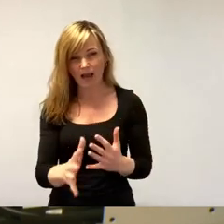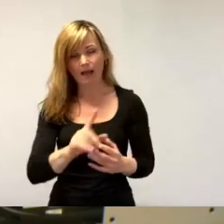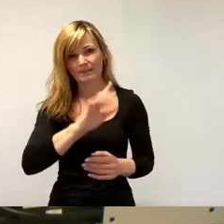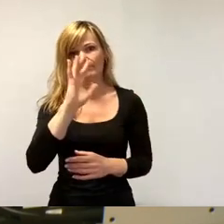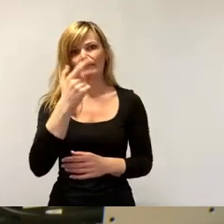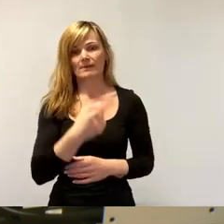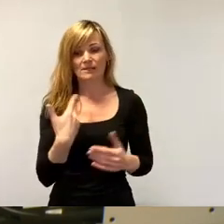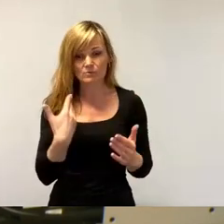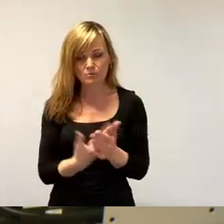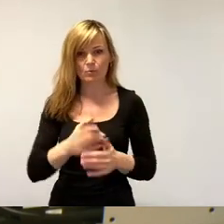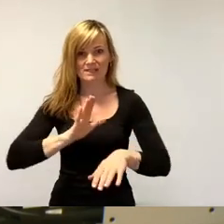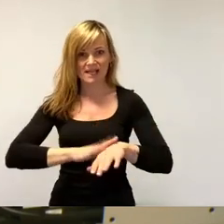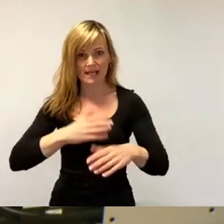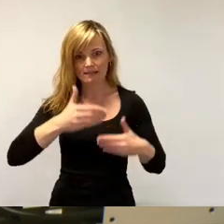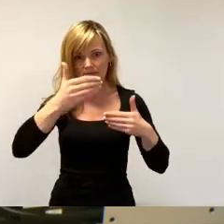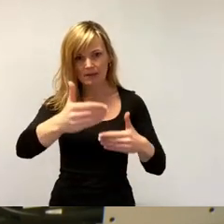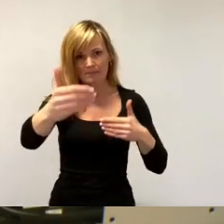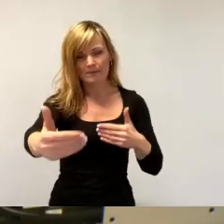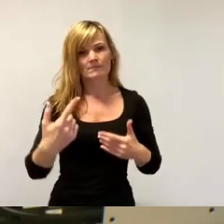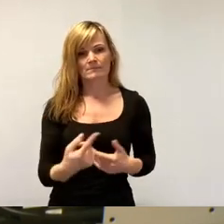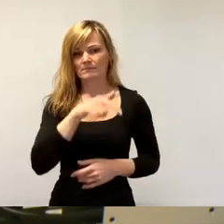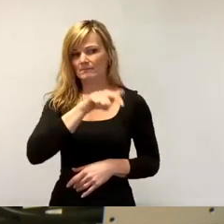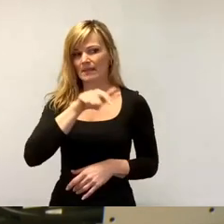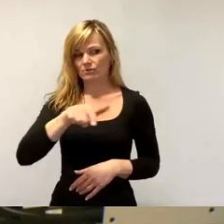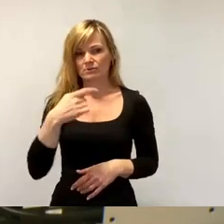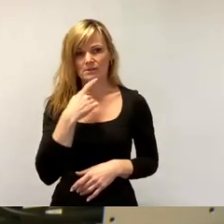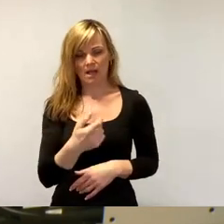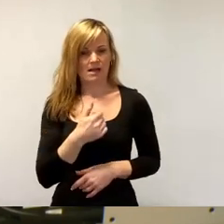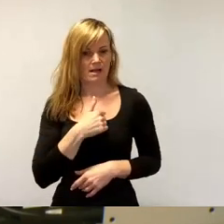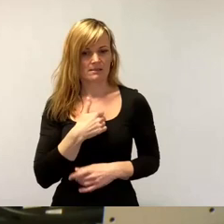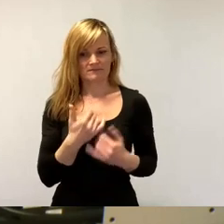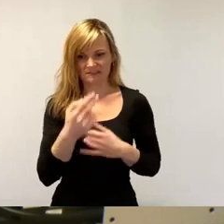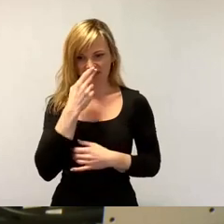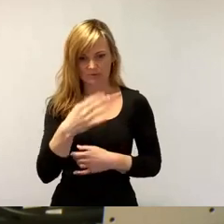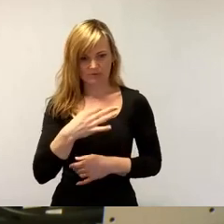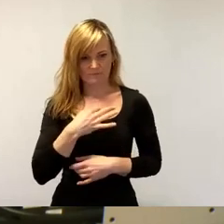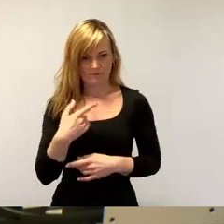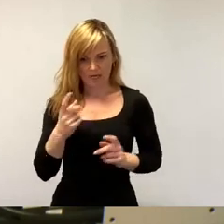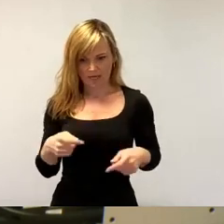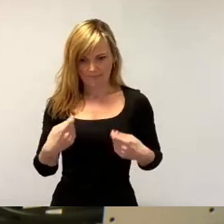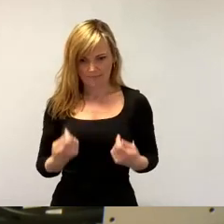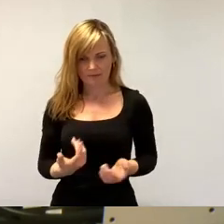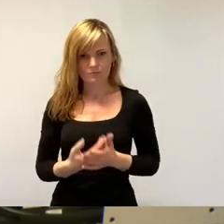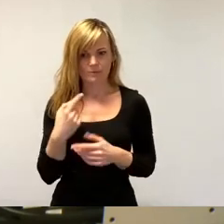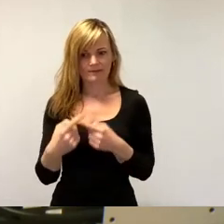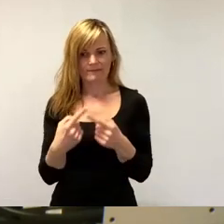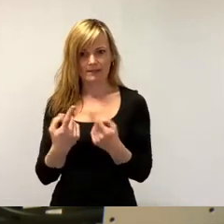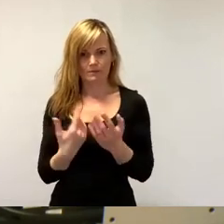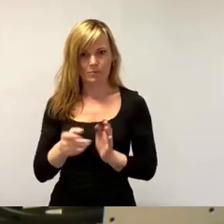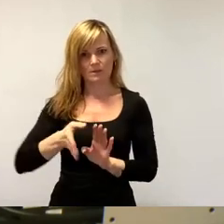dann haben die Leute Befürchtungen, wie das für sie ausgehen wird mit der Entwicklung im Dresdner Norden.